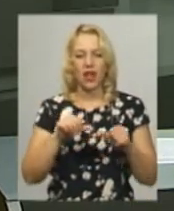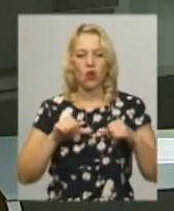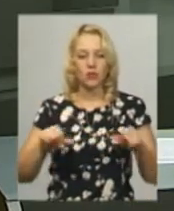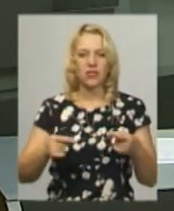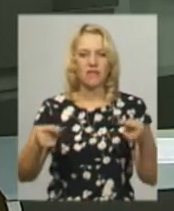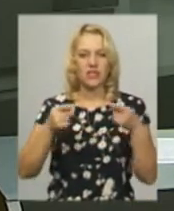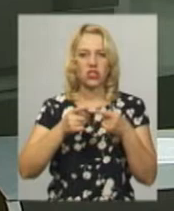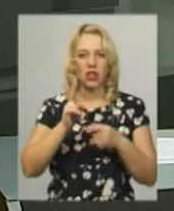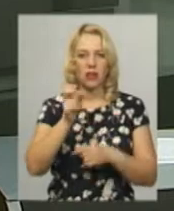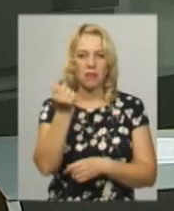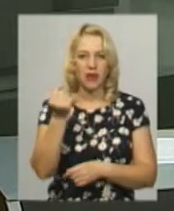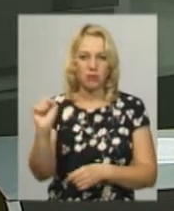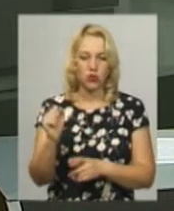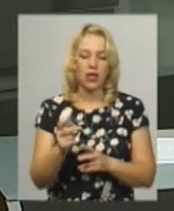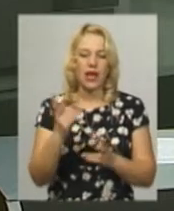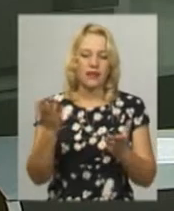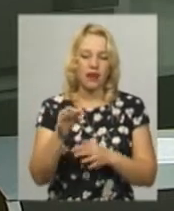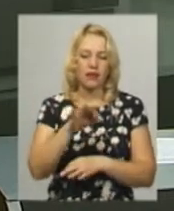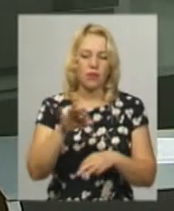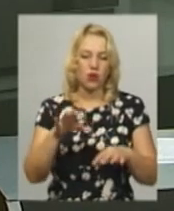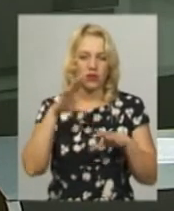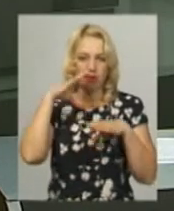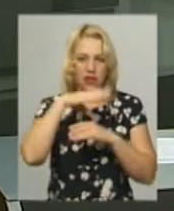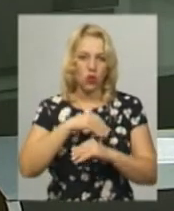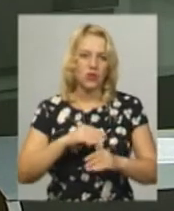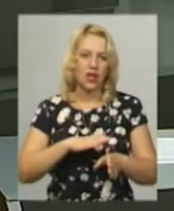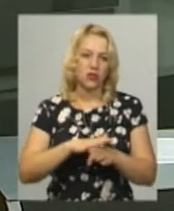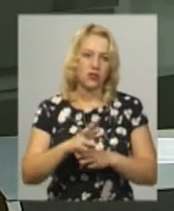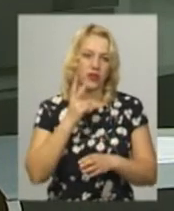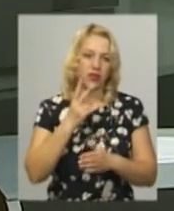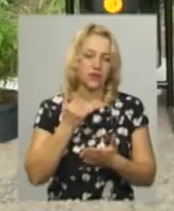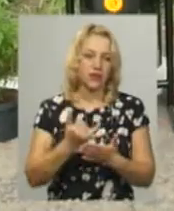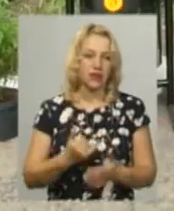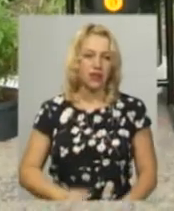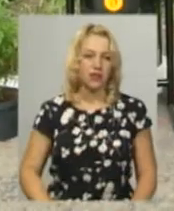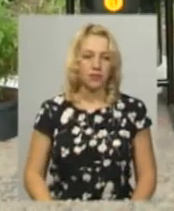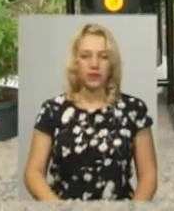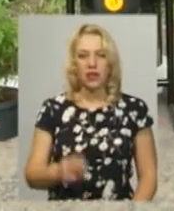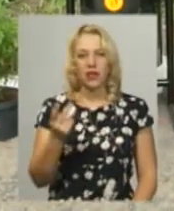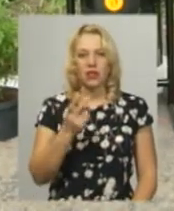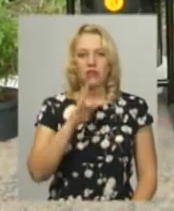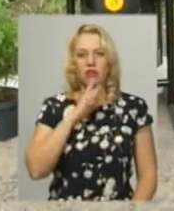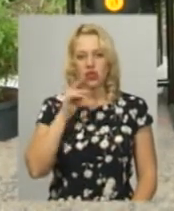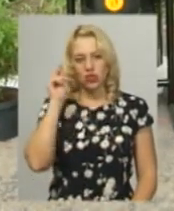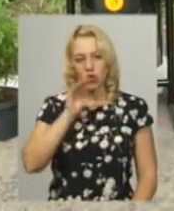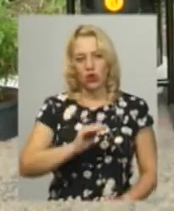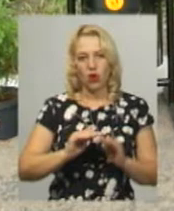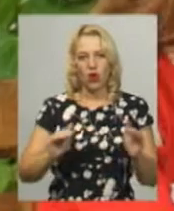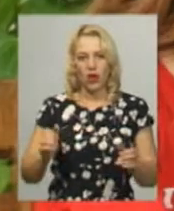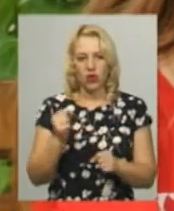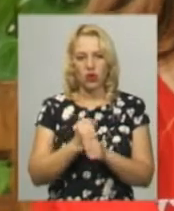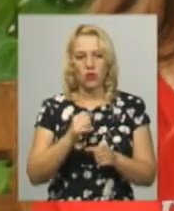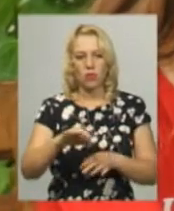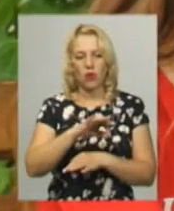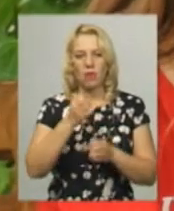переможців. Які проєкти вдалося реалізувати, дивіться у сюжеті. Школярки-дев'ятикласниці стріхівців розробили